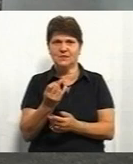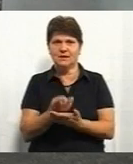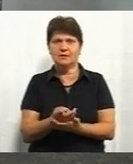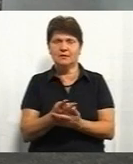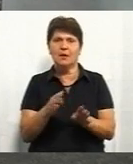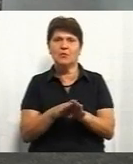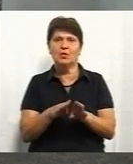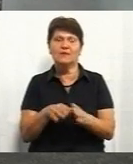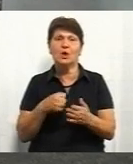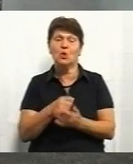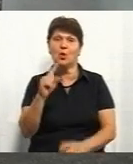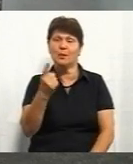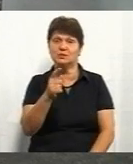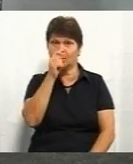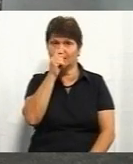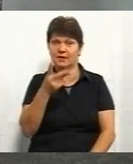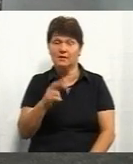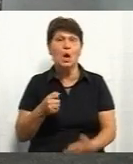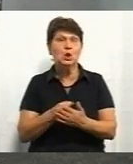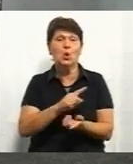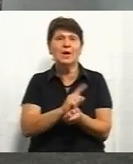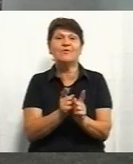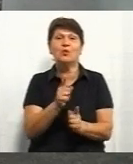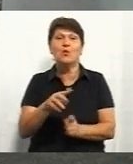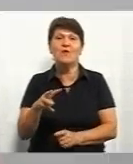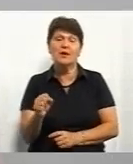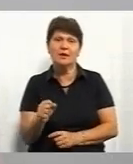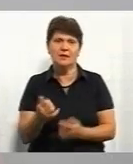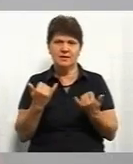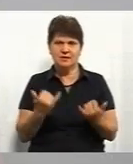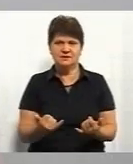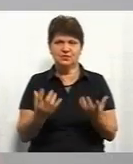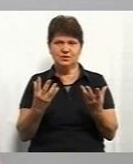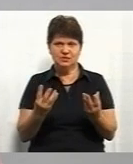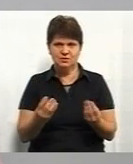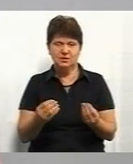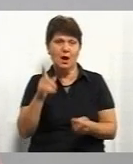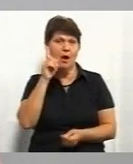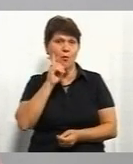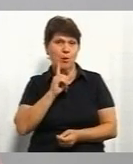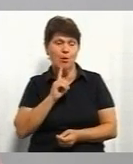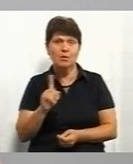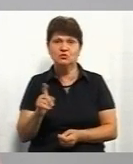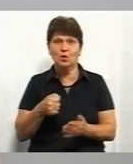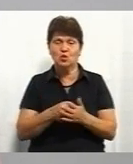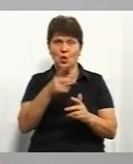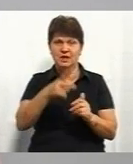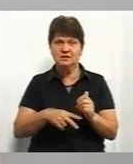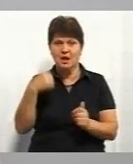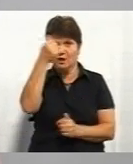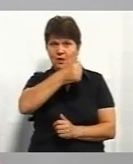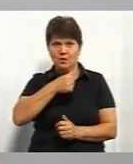тим, що було до 1 квітня, як ви кажете, до реформування? На сьогоднішній день, якби поки що, до кінця року,